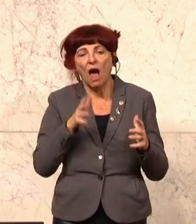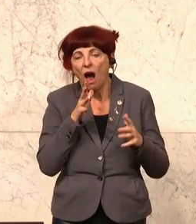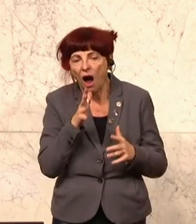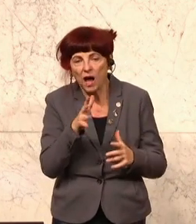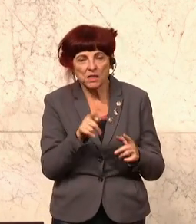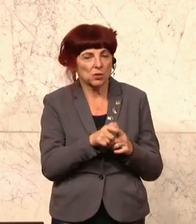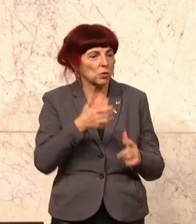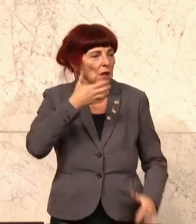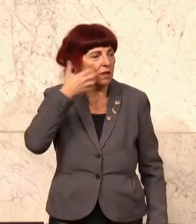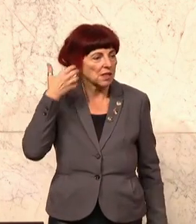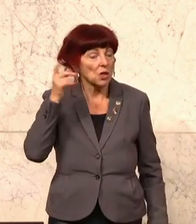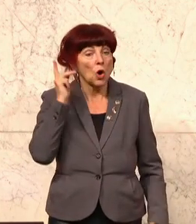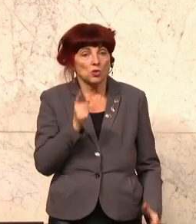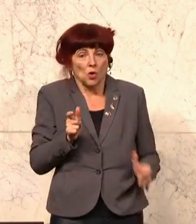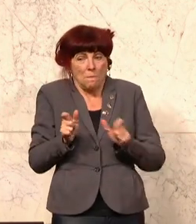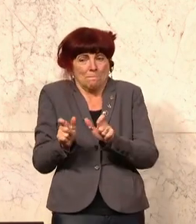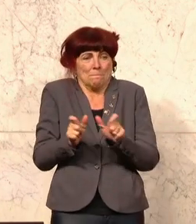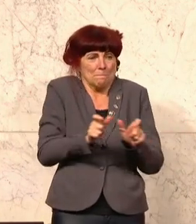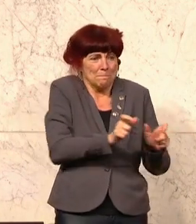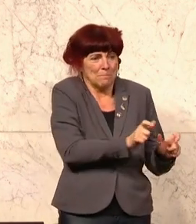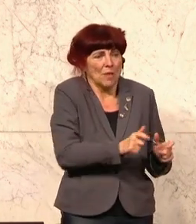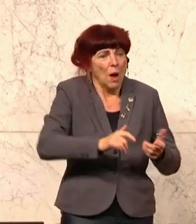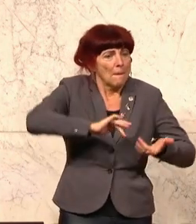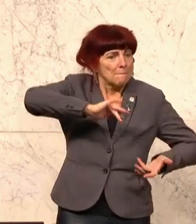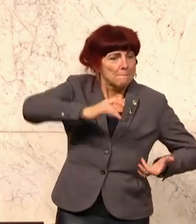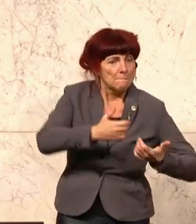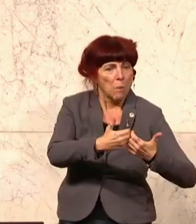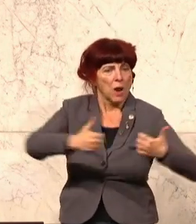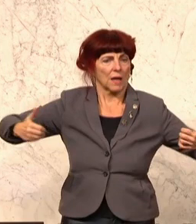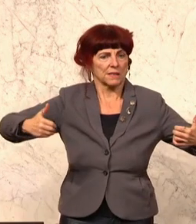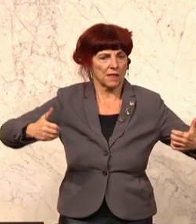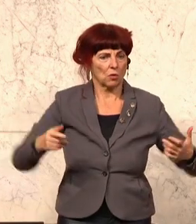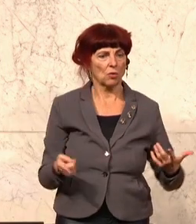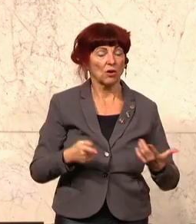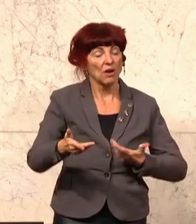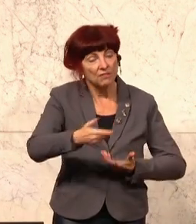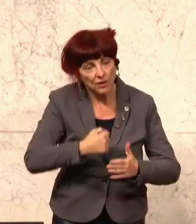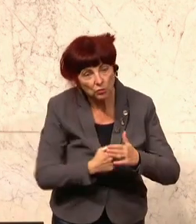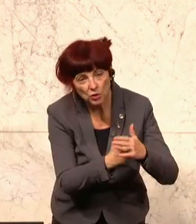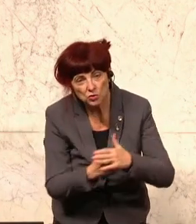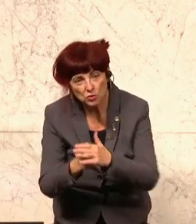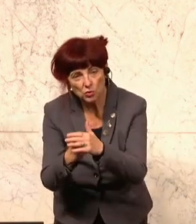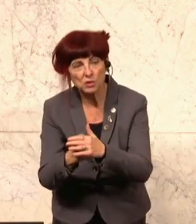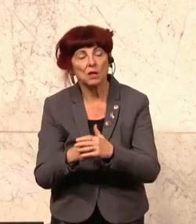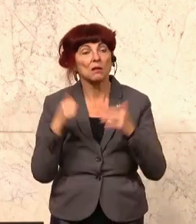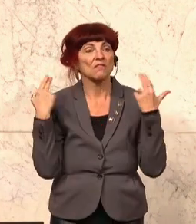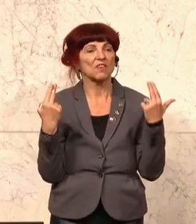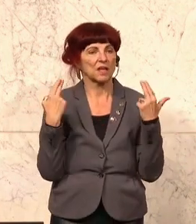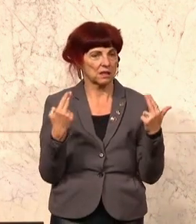Desintegration der Gesellschaft zu verhindern, Wir unterstützen Ihre Arbeit und die Vermittlung der Ankerpunkte unserer Gesellschaft.